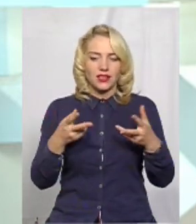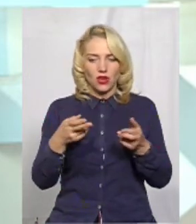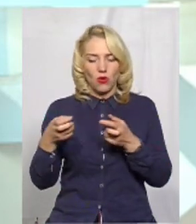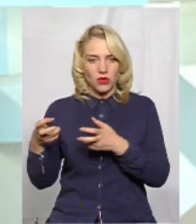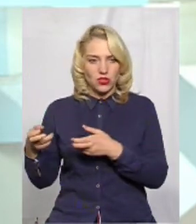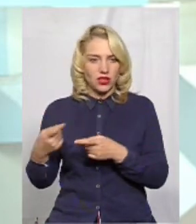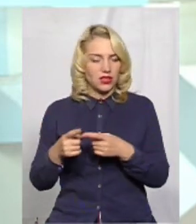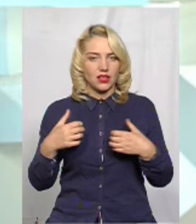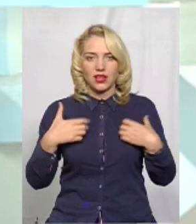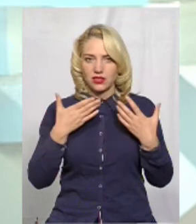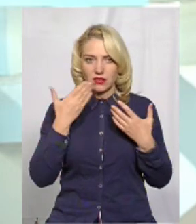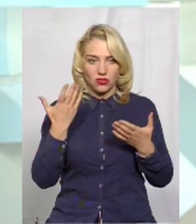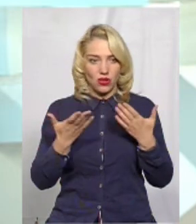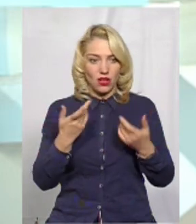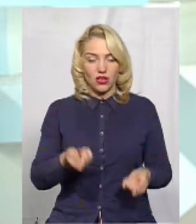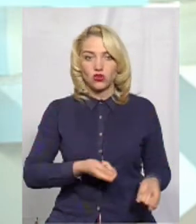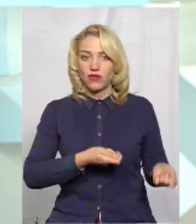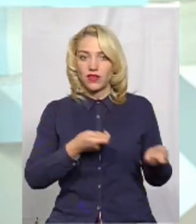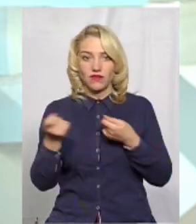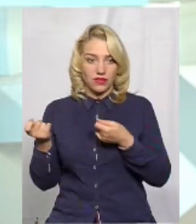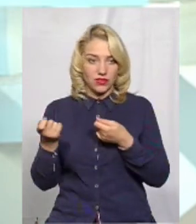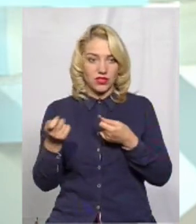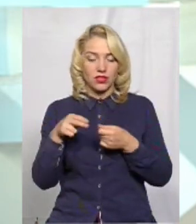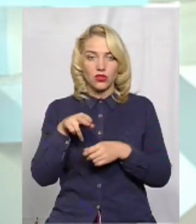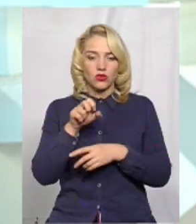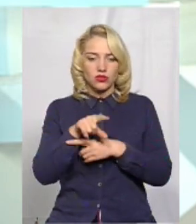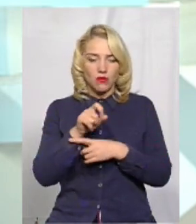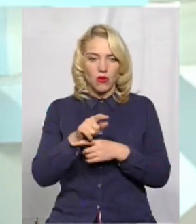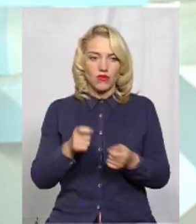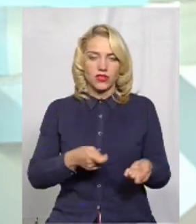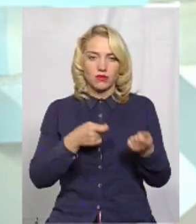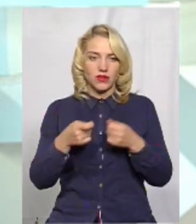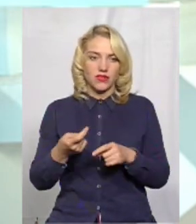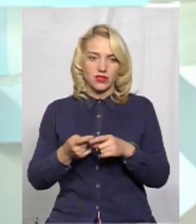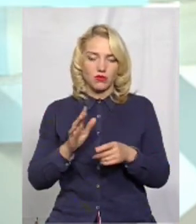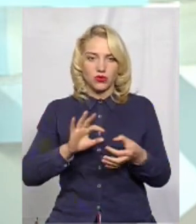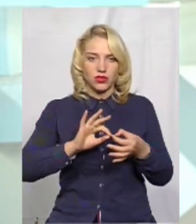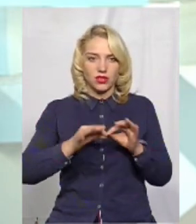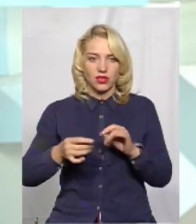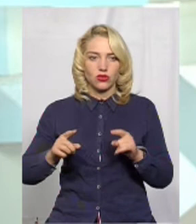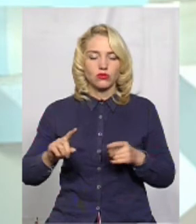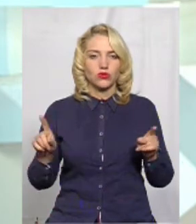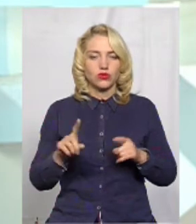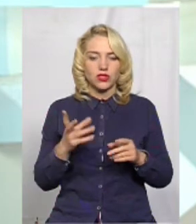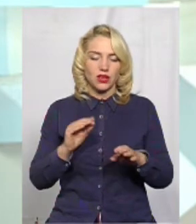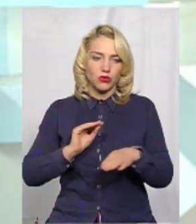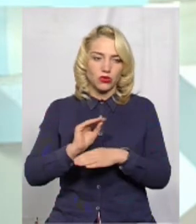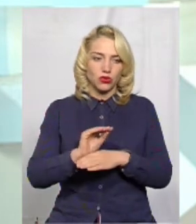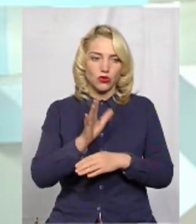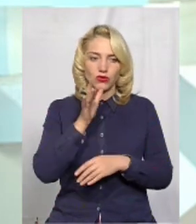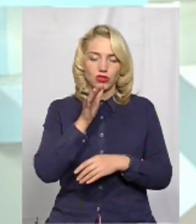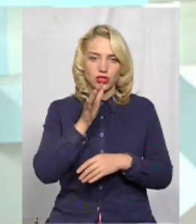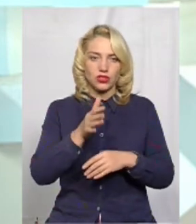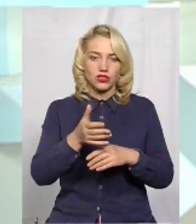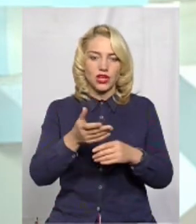це не так страшно. Якщо вони вивезені, то замовити їх, привезти буде досить складно, тому що треба додатково виділяти